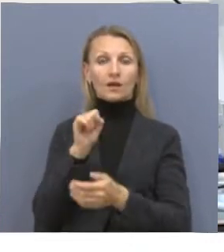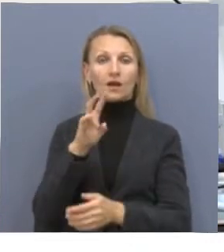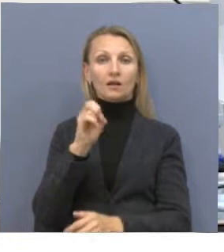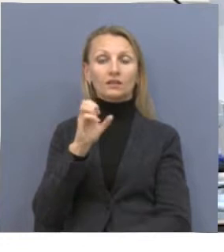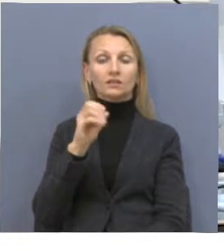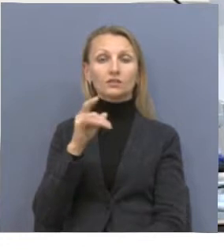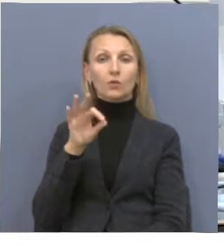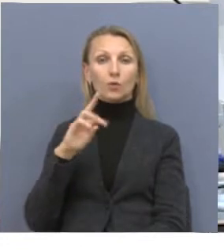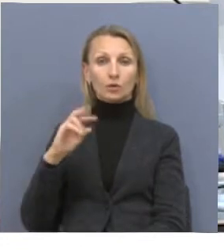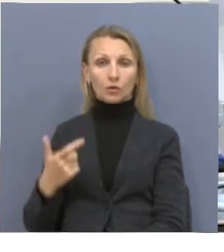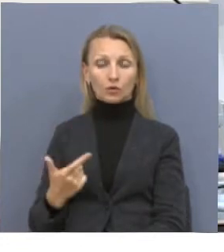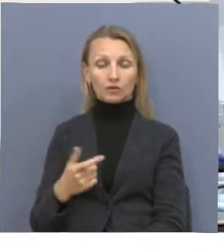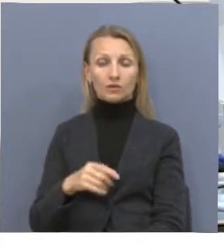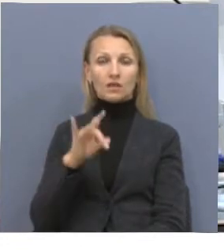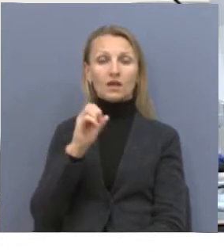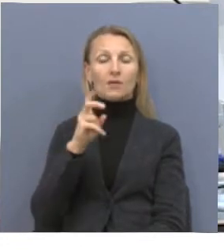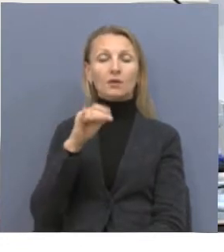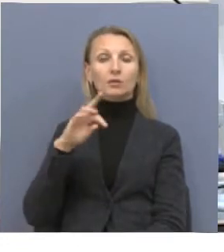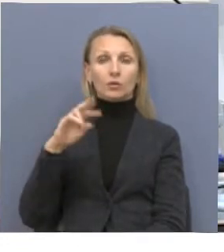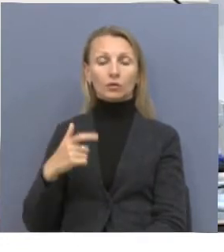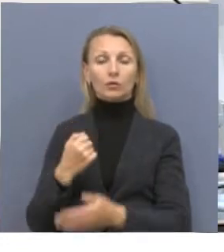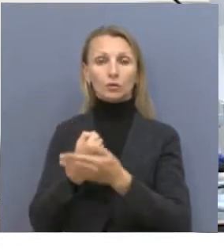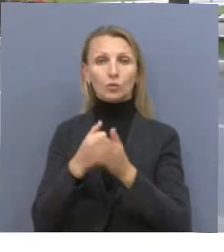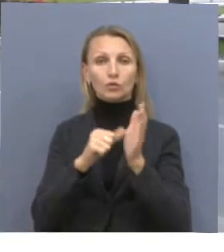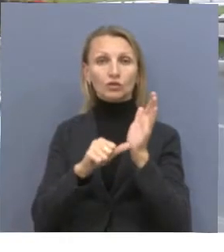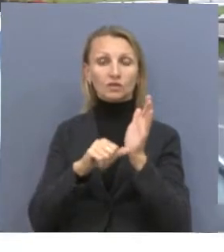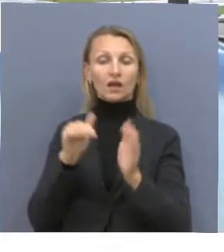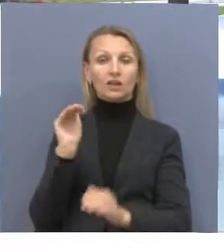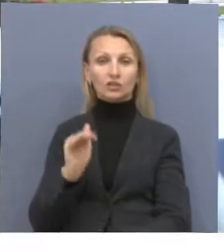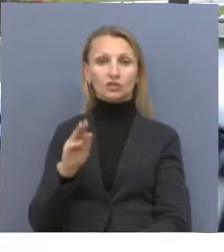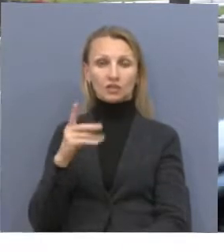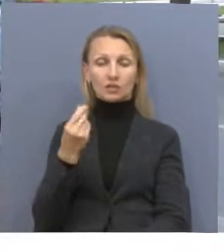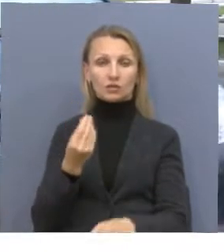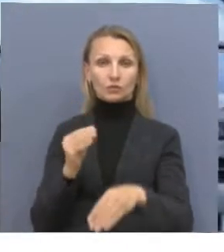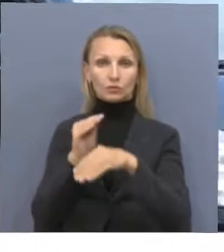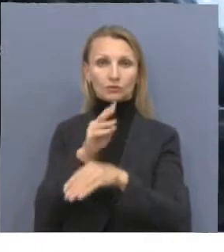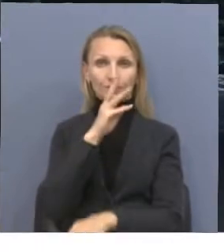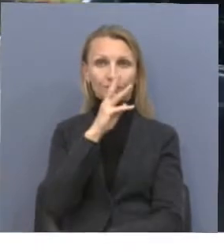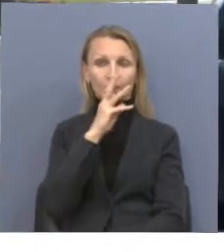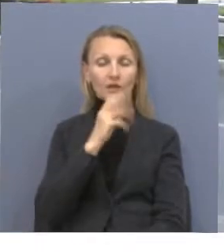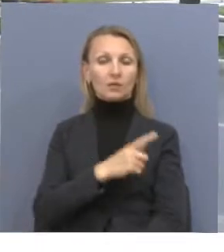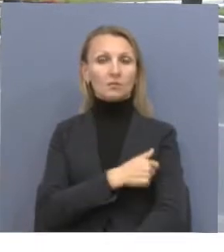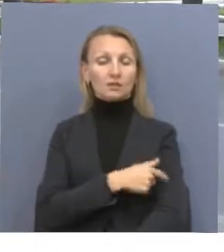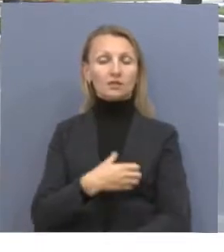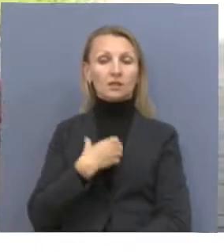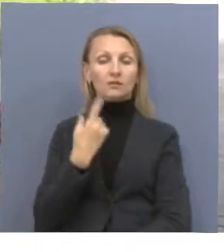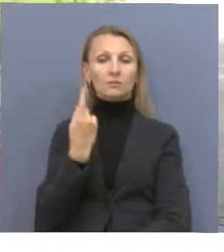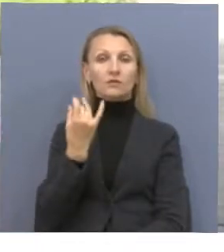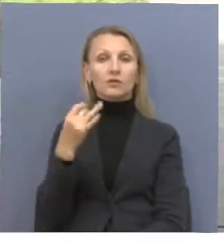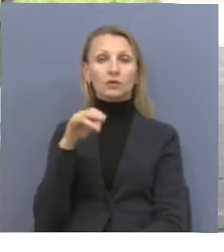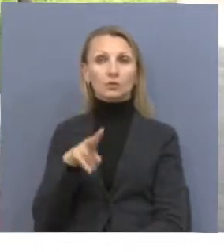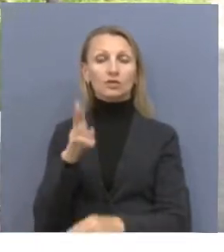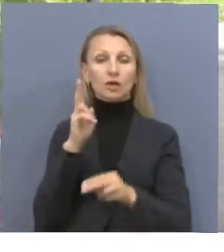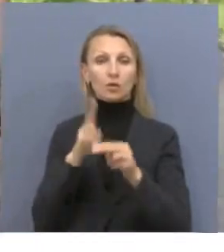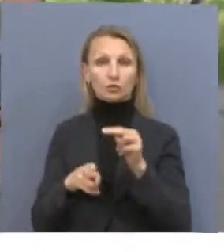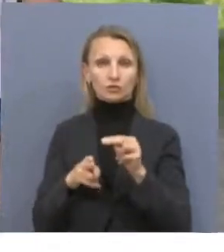реанимационной, интенсивной терапии у нас до 69 000 тенге. Также в фонде медстрахования напомнили, что с 1 июля закончился